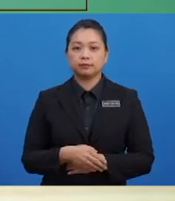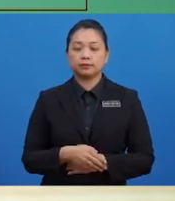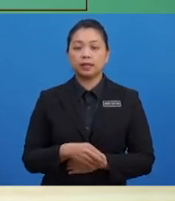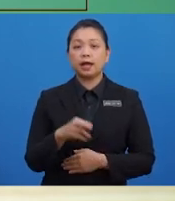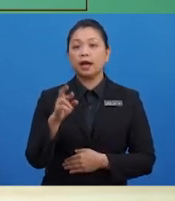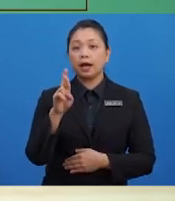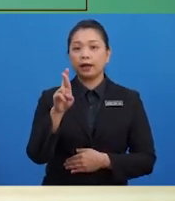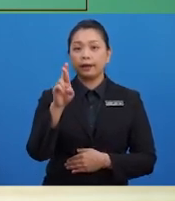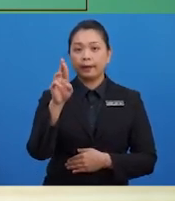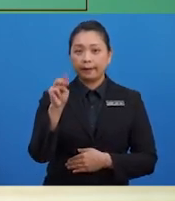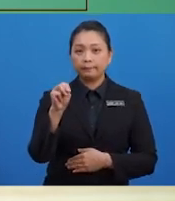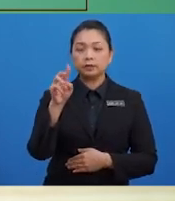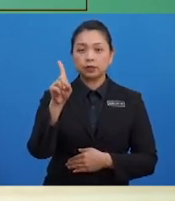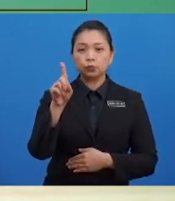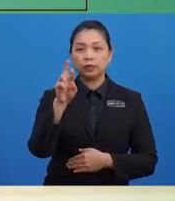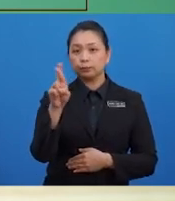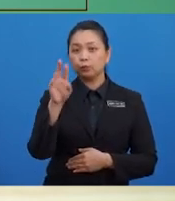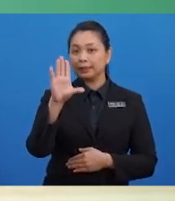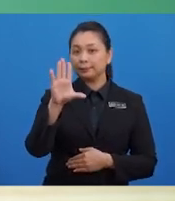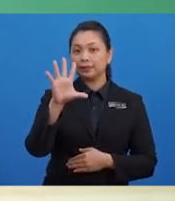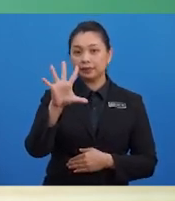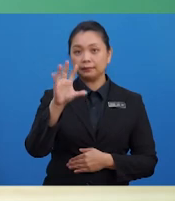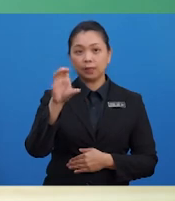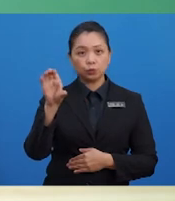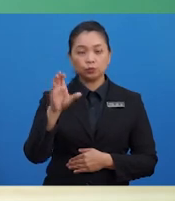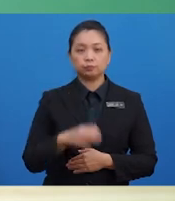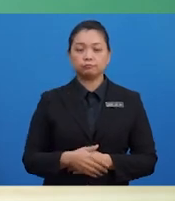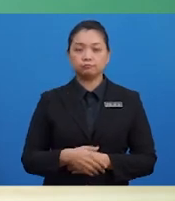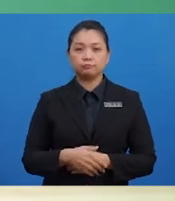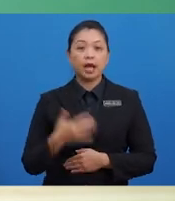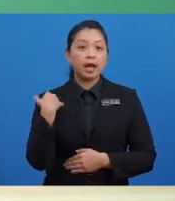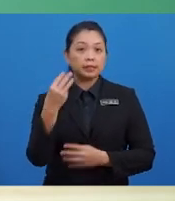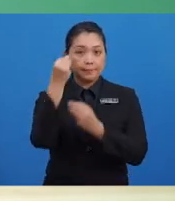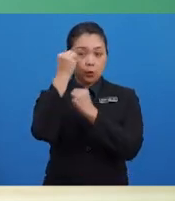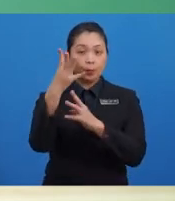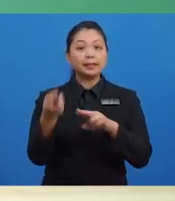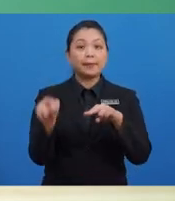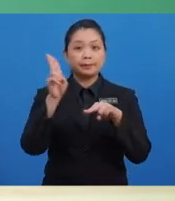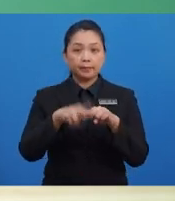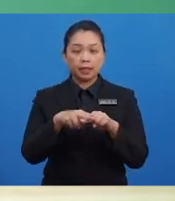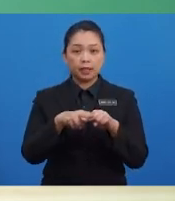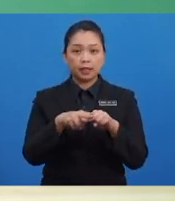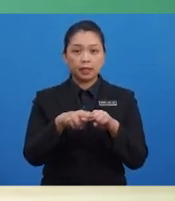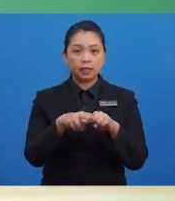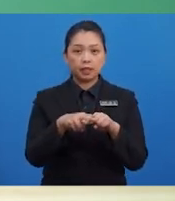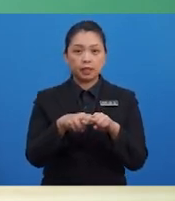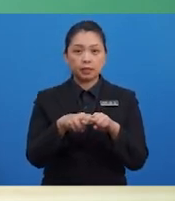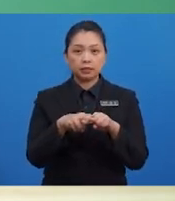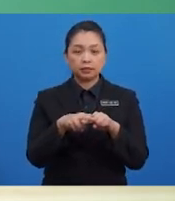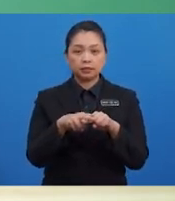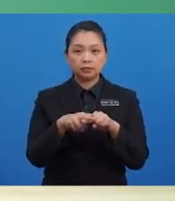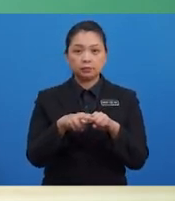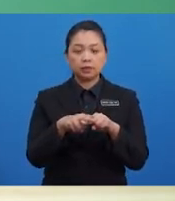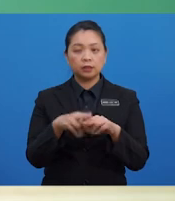RM1,500. Maklumat tambahan pula menyatakan, Melatimat telah